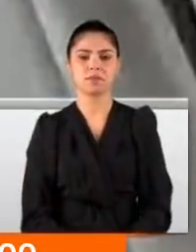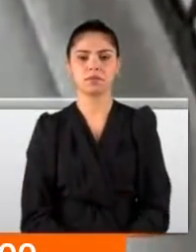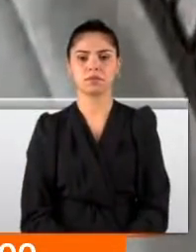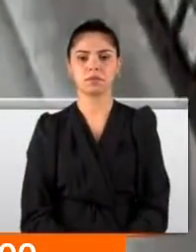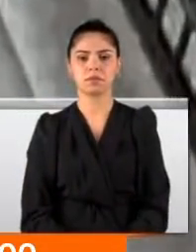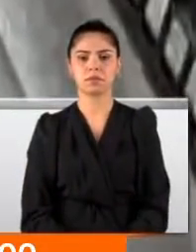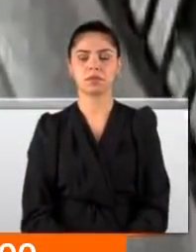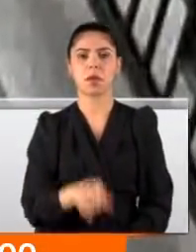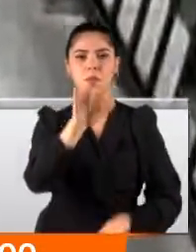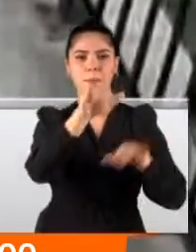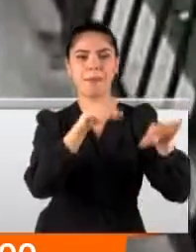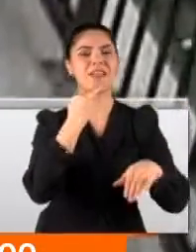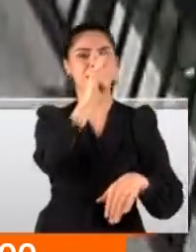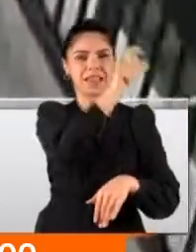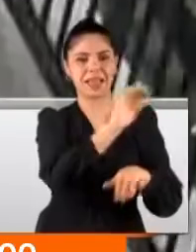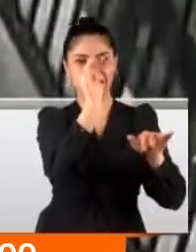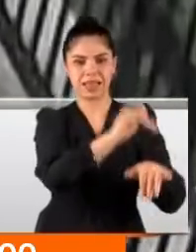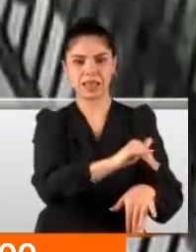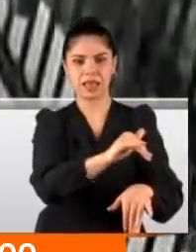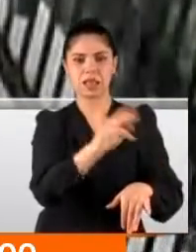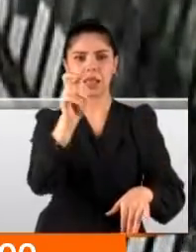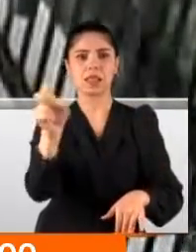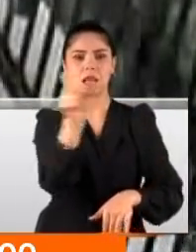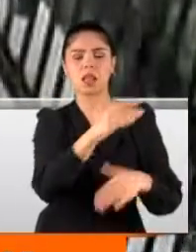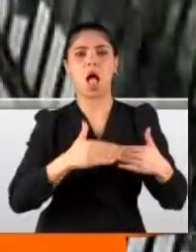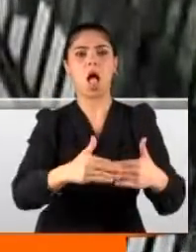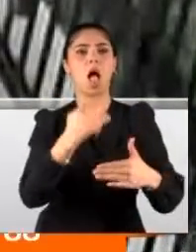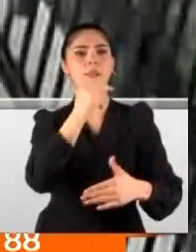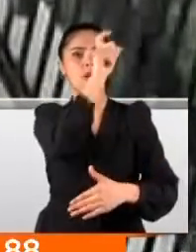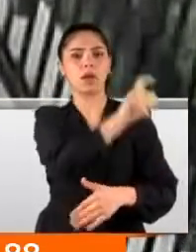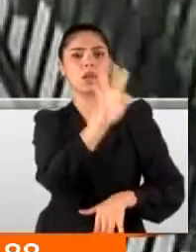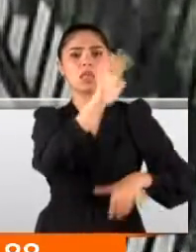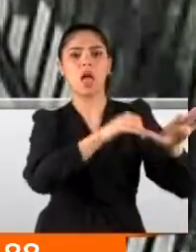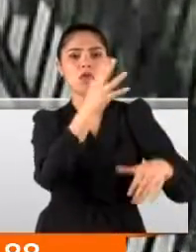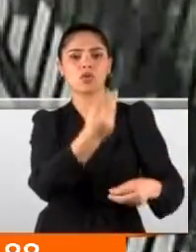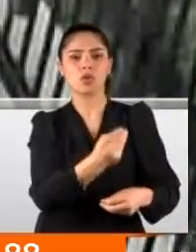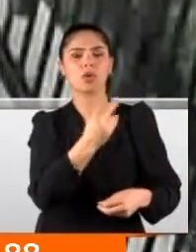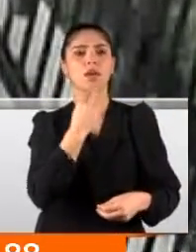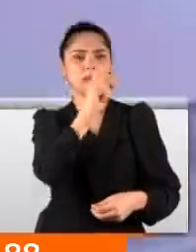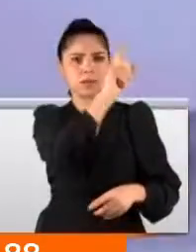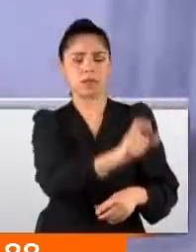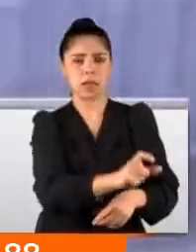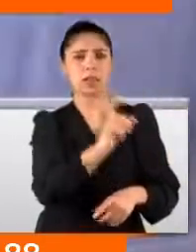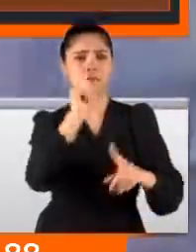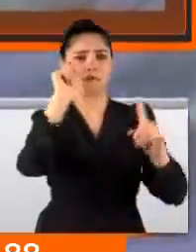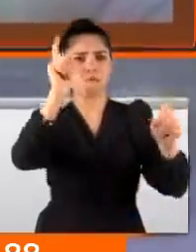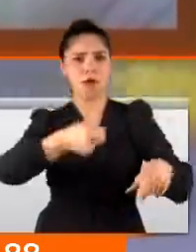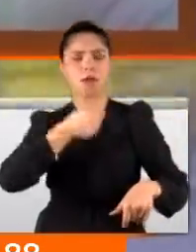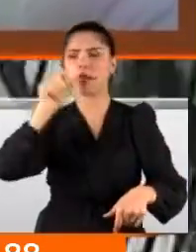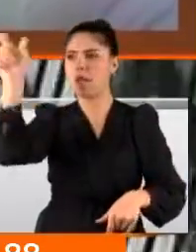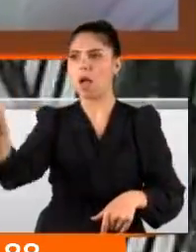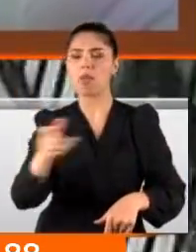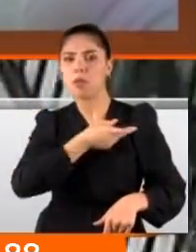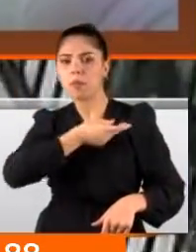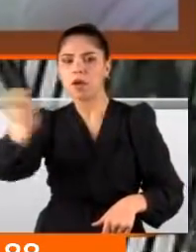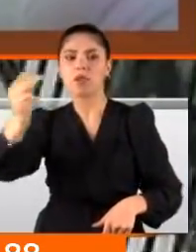Yürüyen merdivenlere geldiğinde iddiaya göre 8 aylık hamile kadın tacize uğradı. Kadın durumu fark eder etmez sapık panikleyip kaçtı.